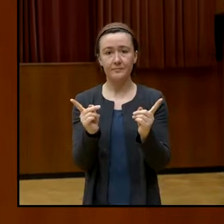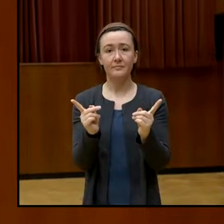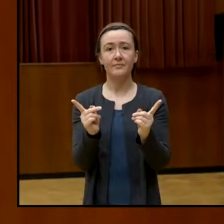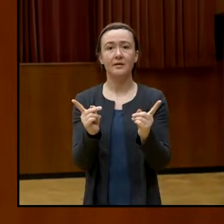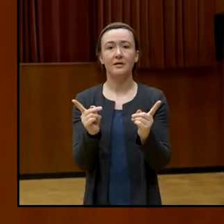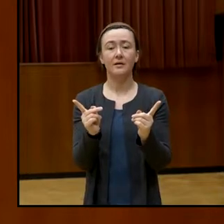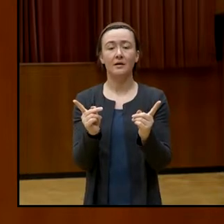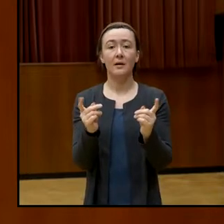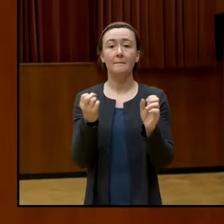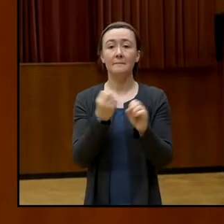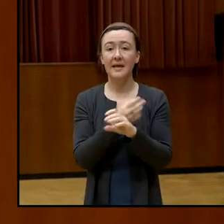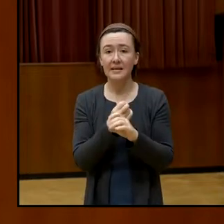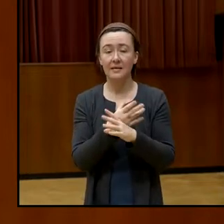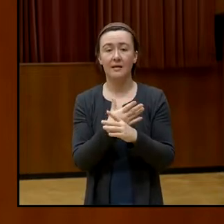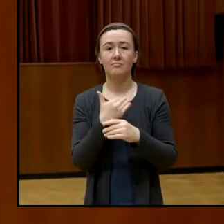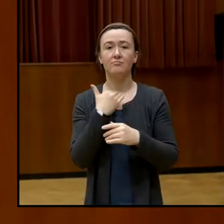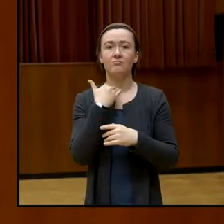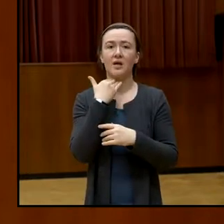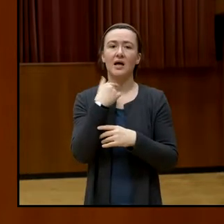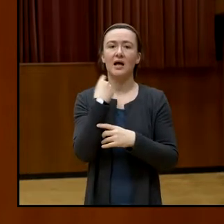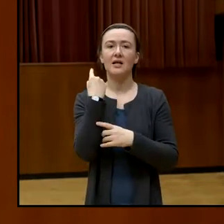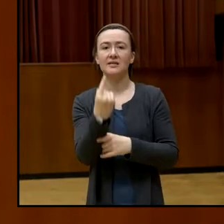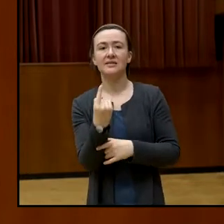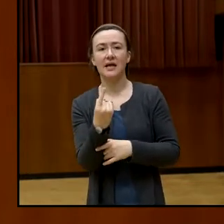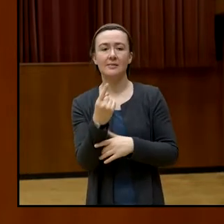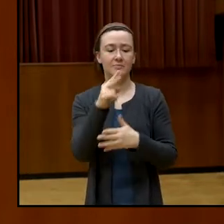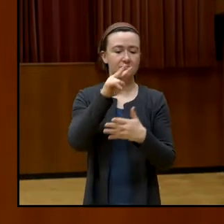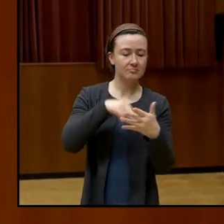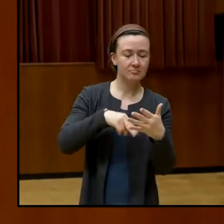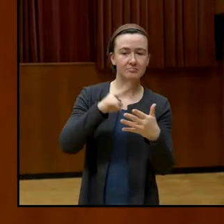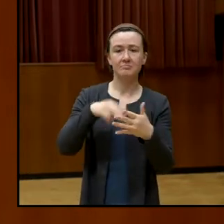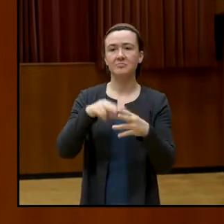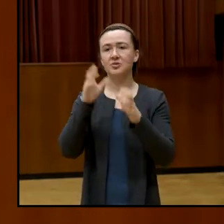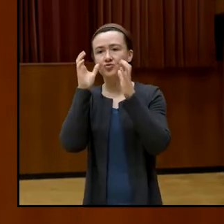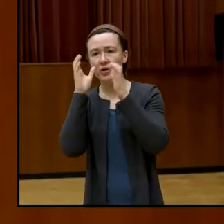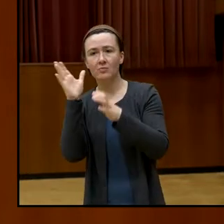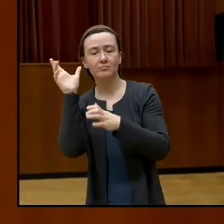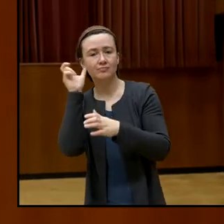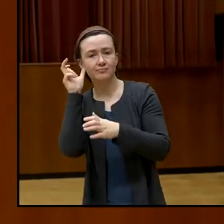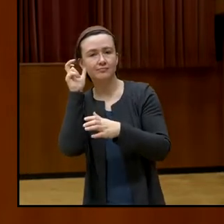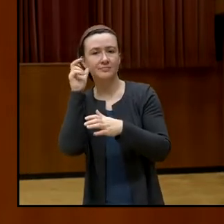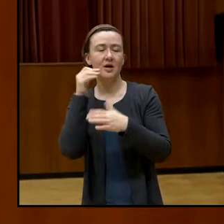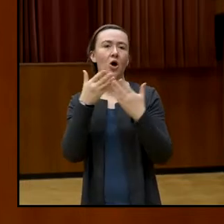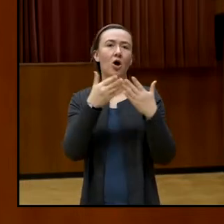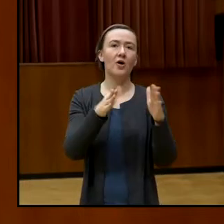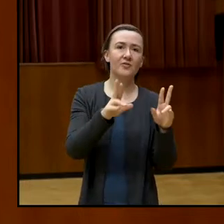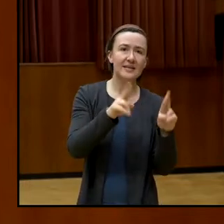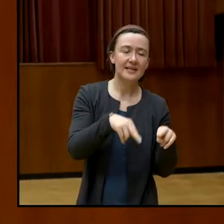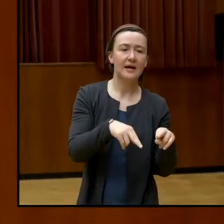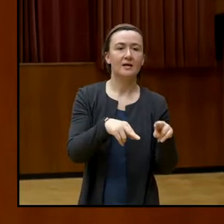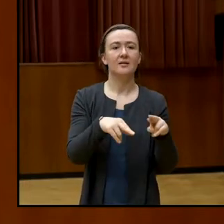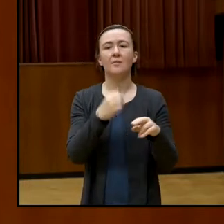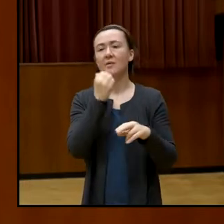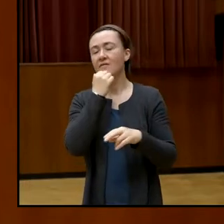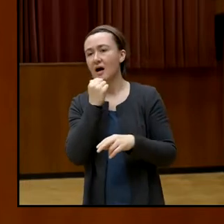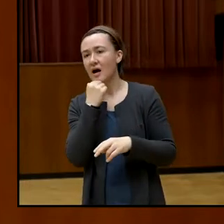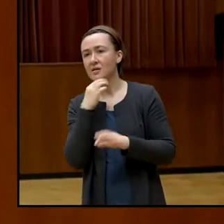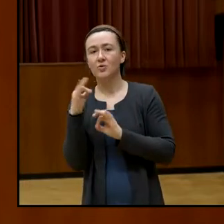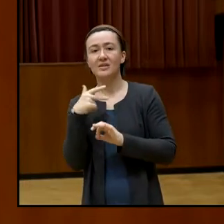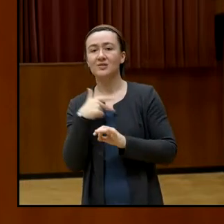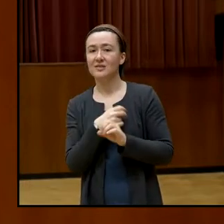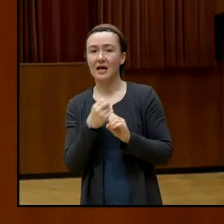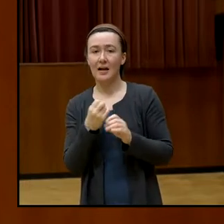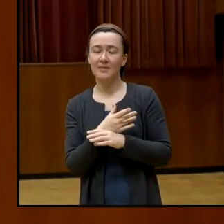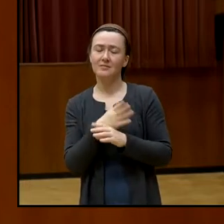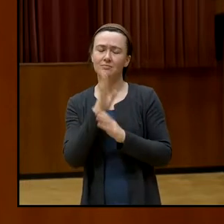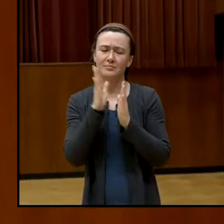Medien, egal ob Sie sie konsumieren, die öffentlich-rechtlichen, die privaten Medien oder die sozialen Medien, dass Sie die